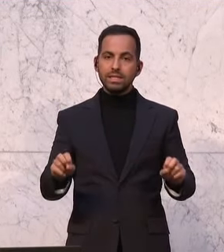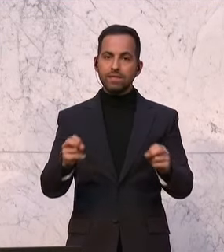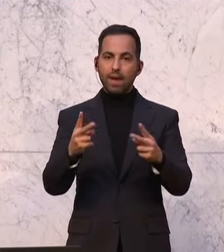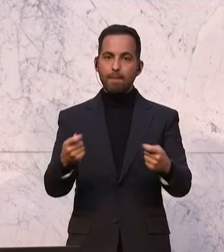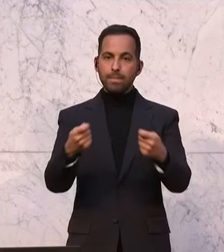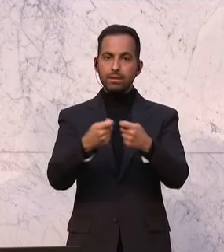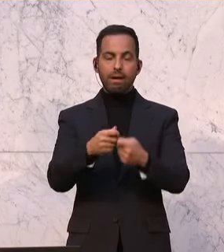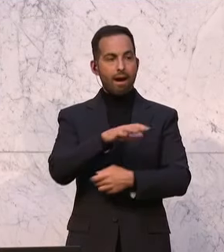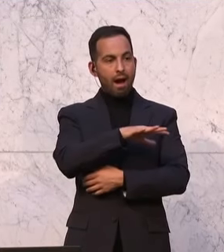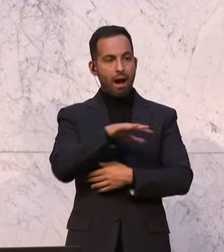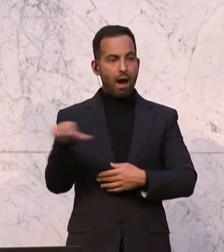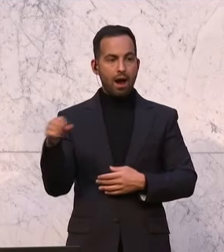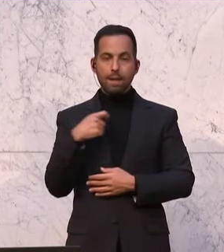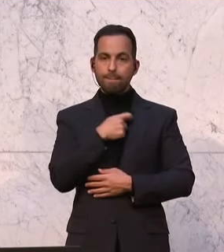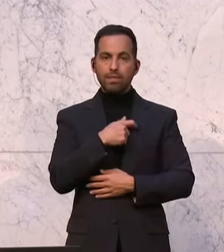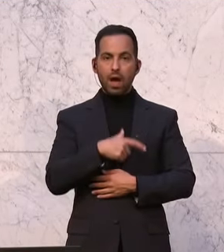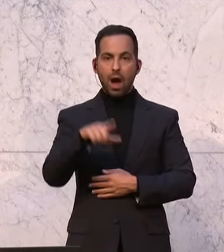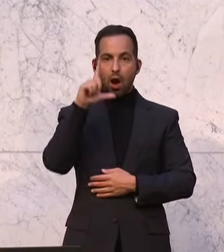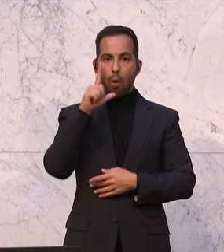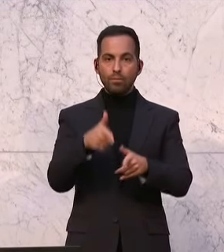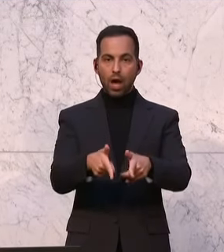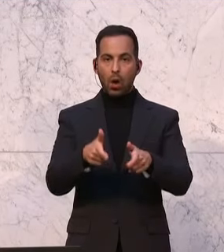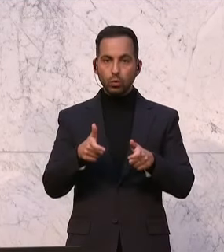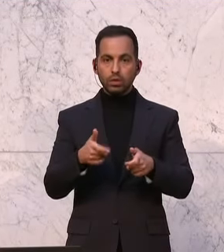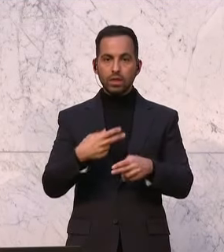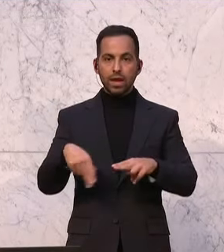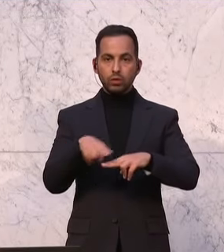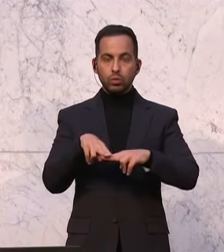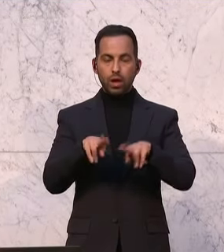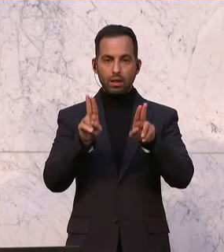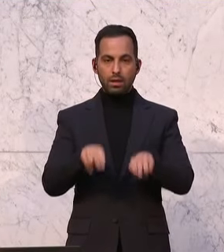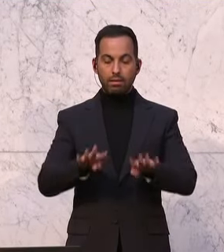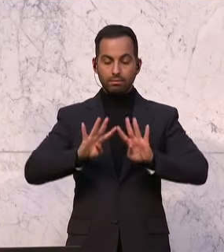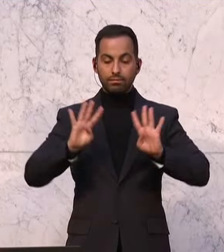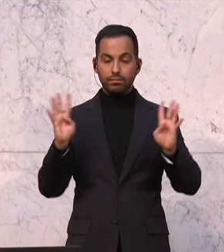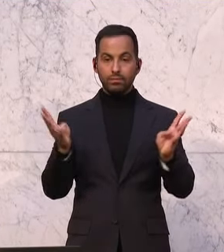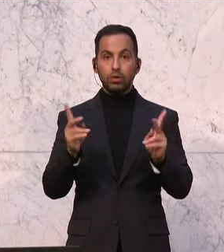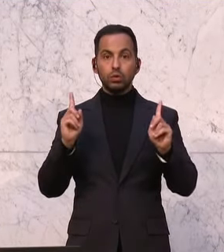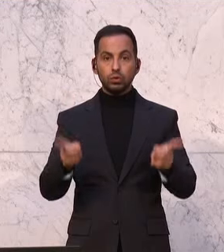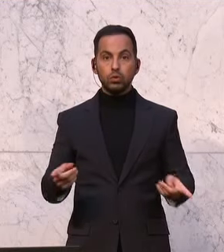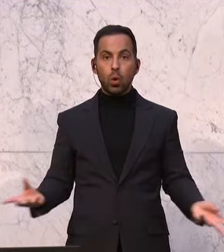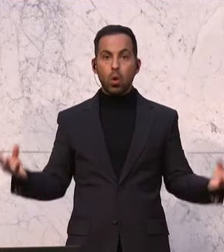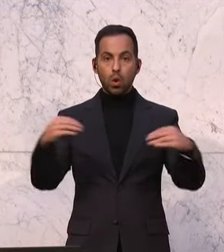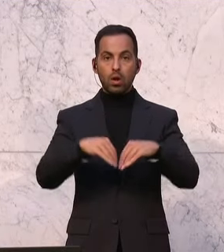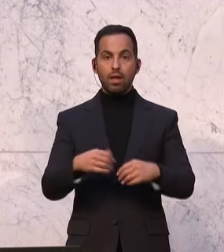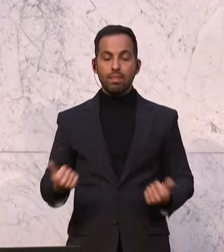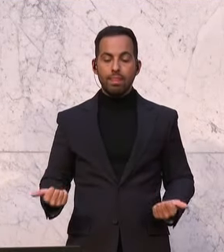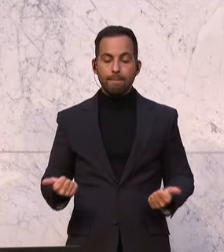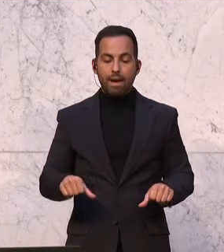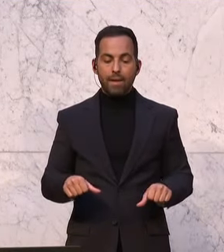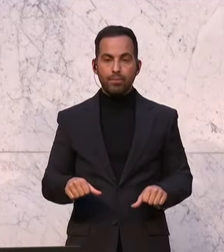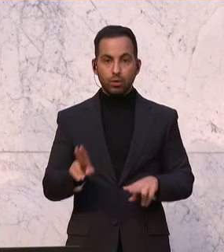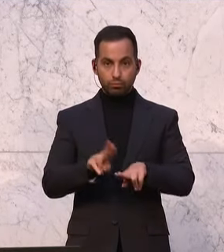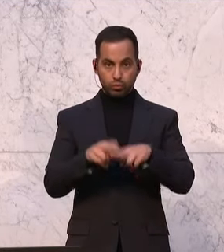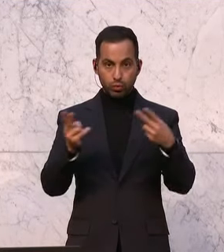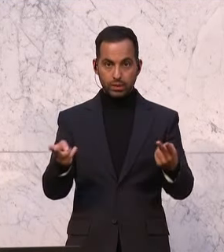Parteien im Hauptausschuss des Nationalrates vertreten sind, die diesem Beirat angehören. So könnte der Bundesminister